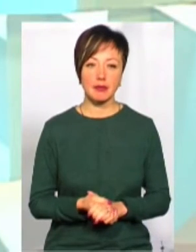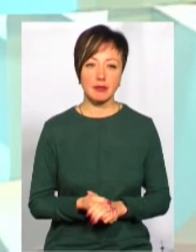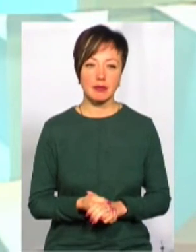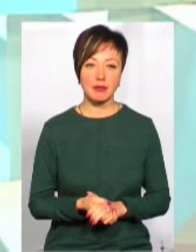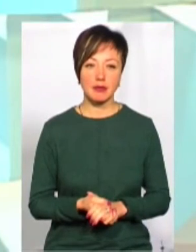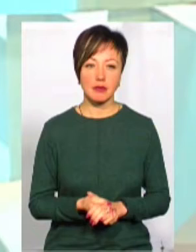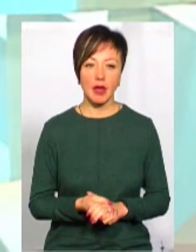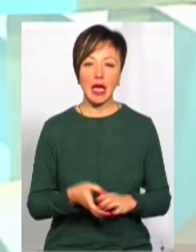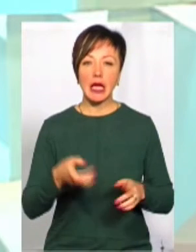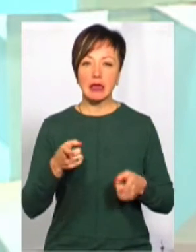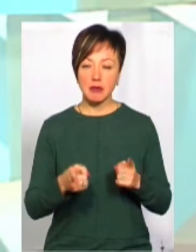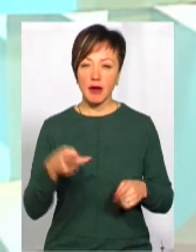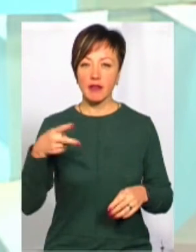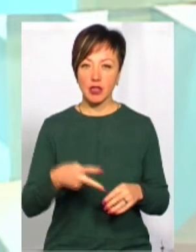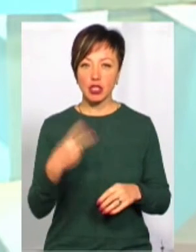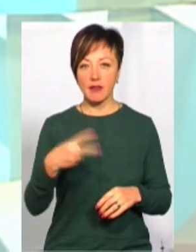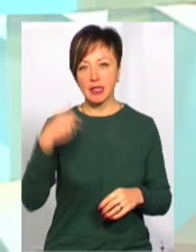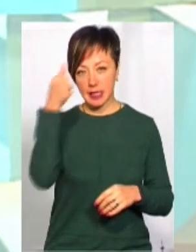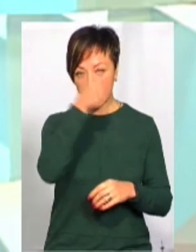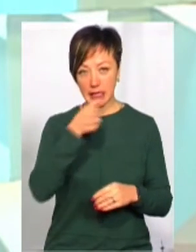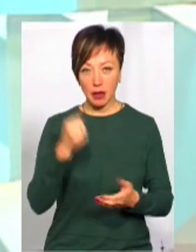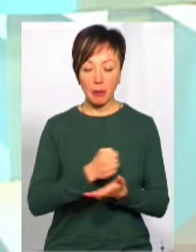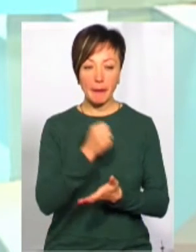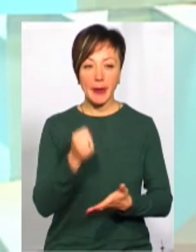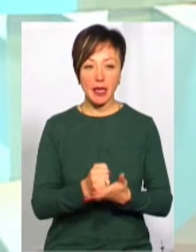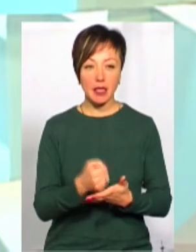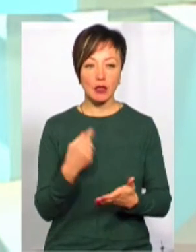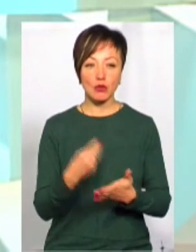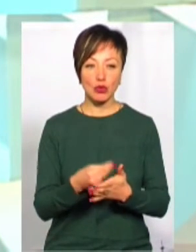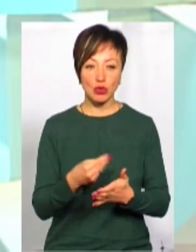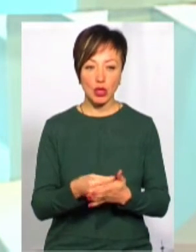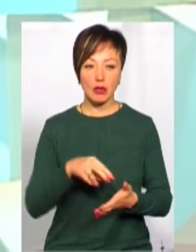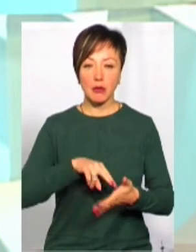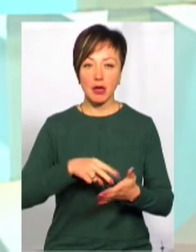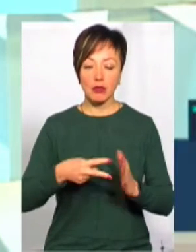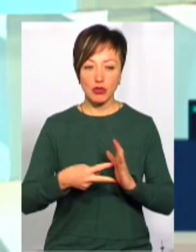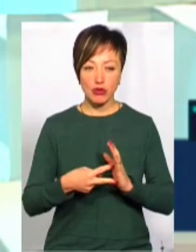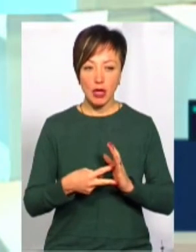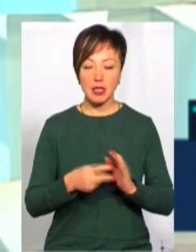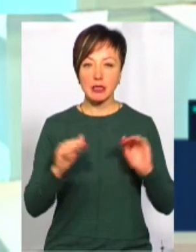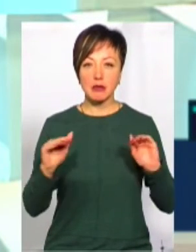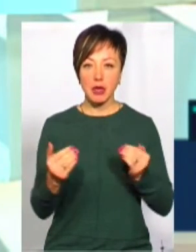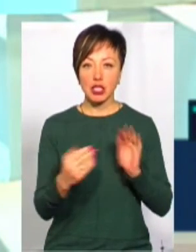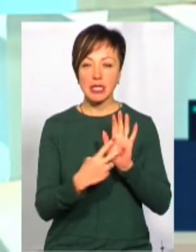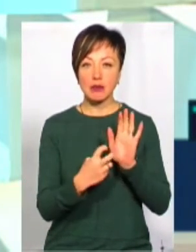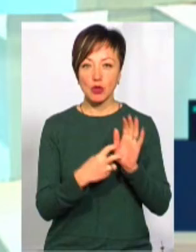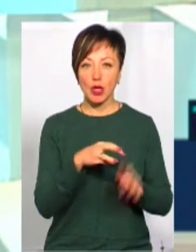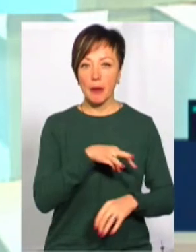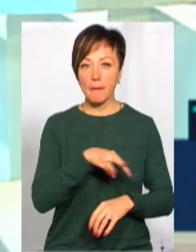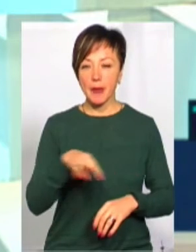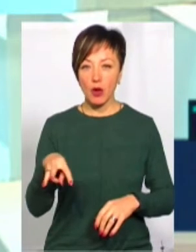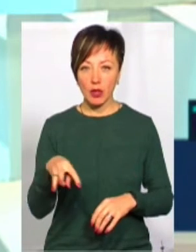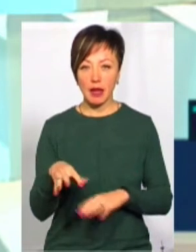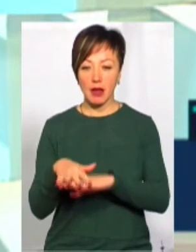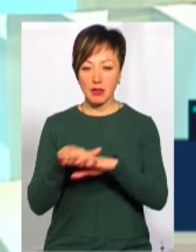Насправді, 2020 рік прийнятий бюджет, він передбачає зменшення майже на 700 мільйонів, це трансферти